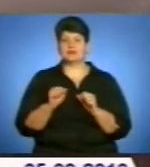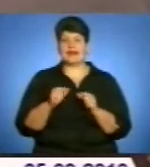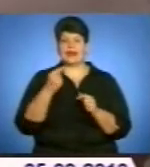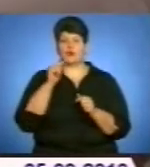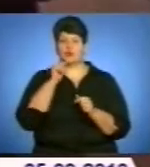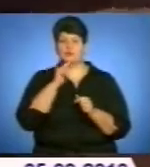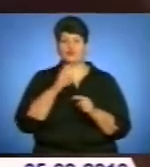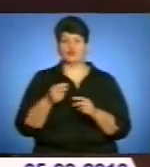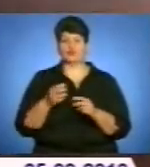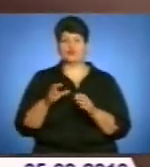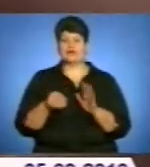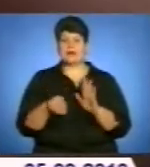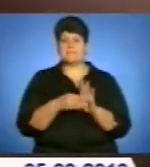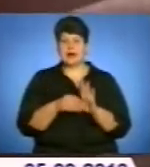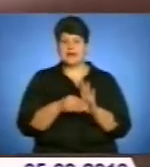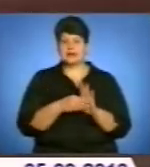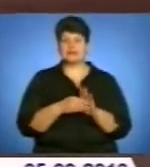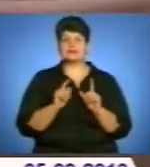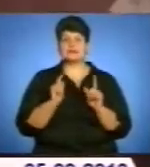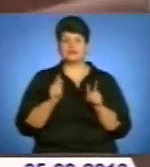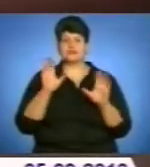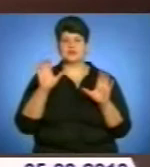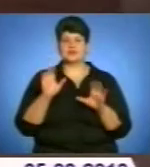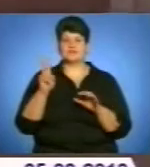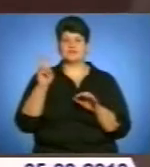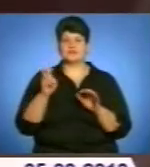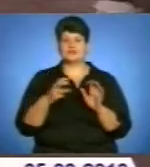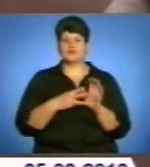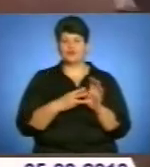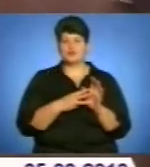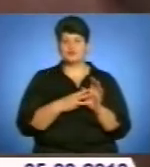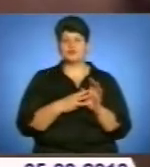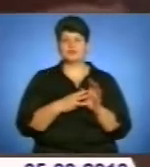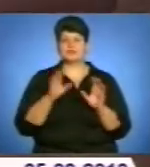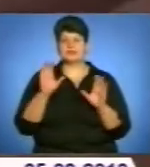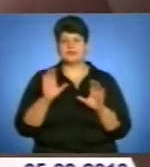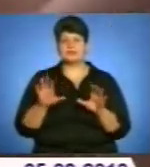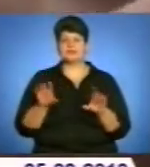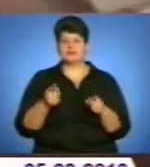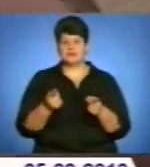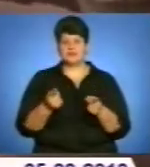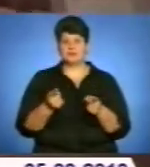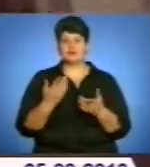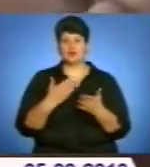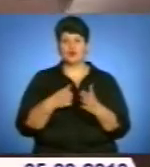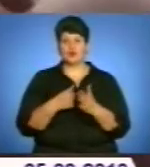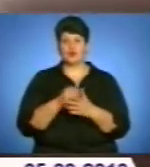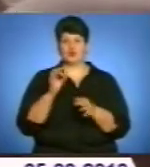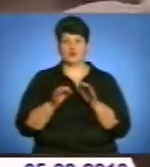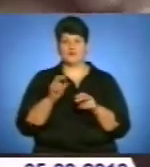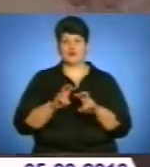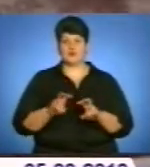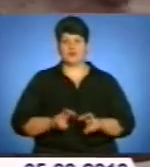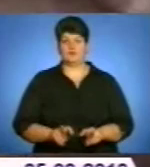економічною злочинністю. Хабарника відповідно до статті 208 Кримінально-процесуального кодексу України затримано. Ведеться досудове розслідування.